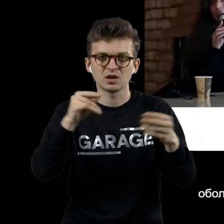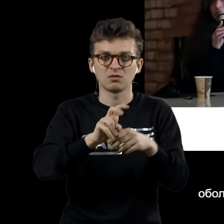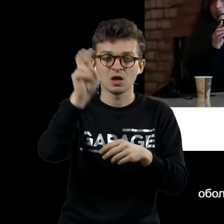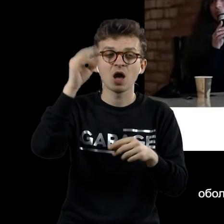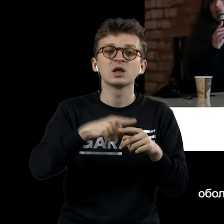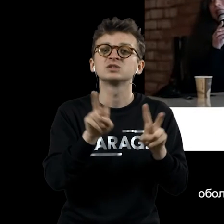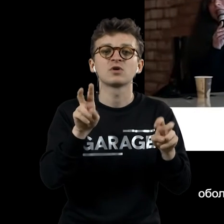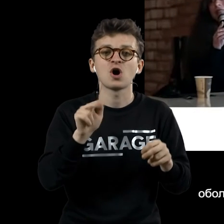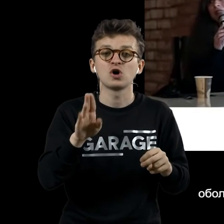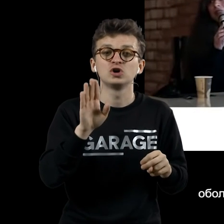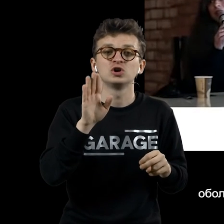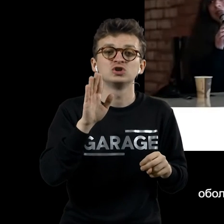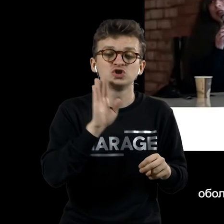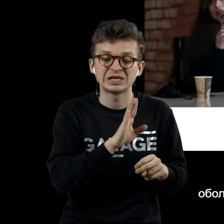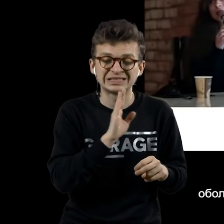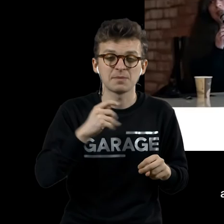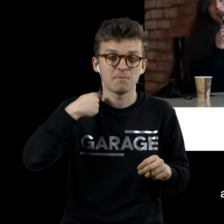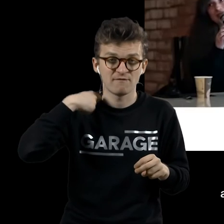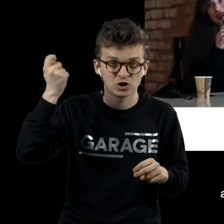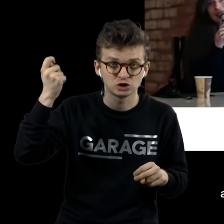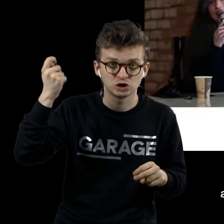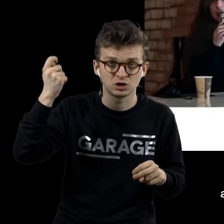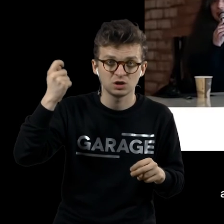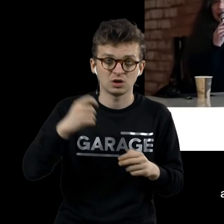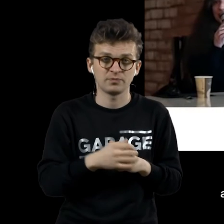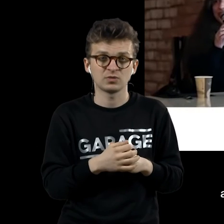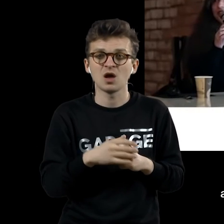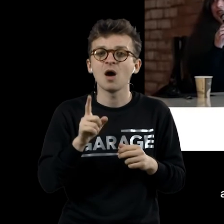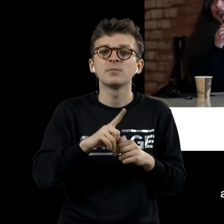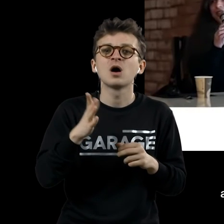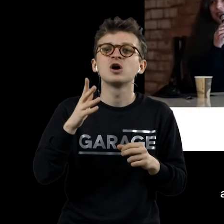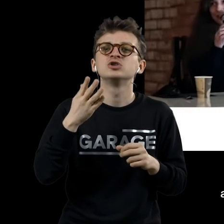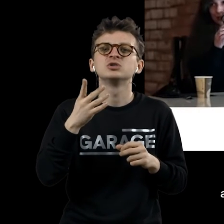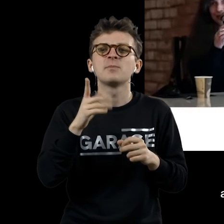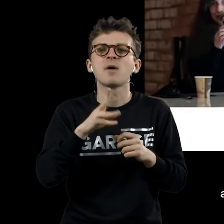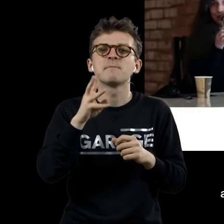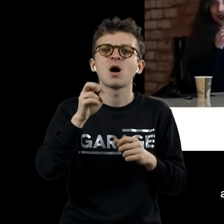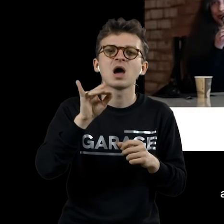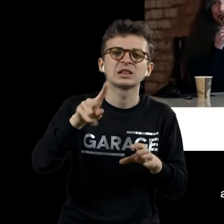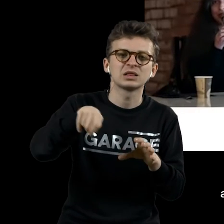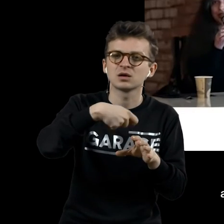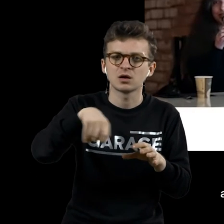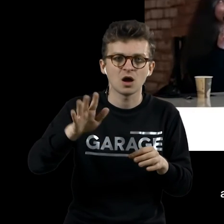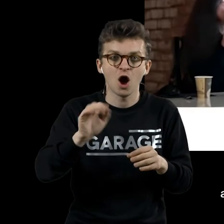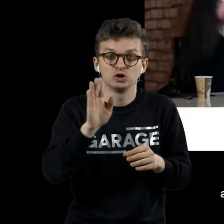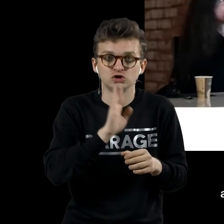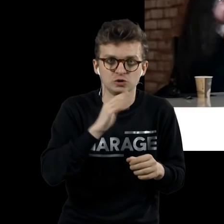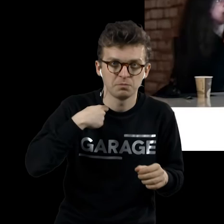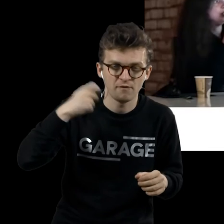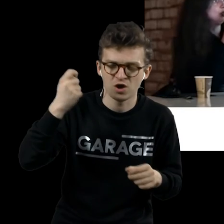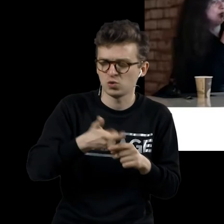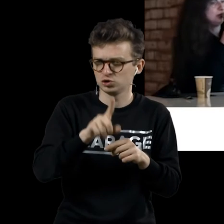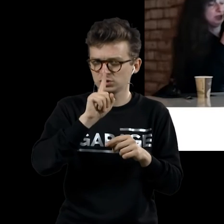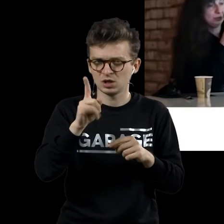женский повешенный. Не маятник, не повешенная женщина, а женский повешенный. Это очень странная история.